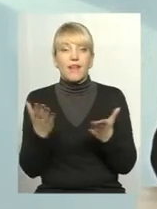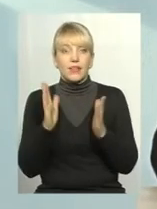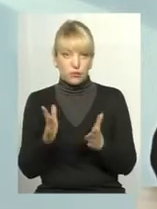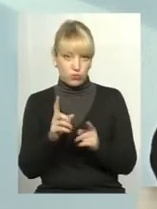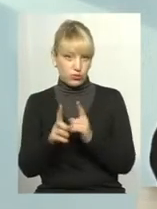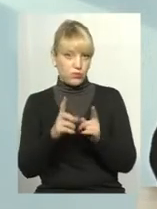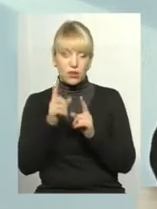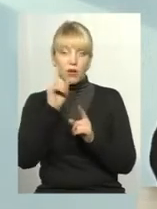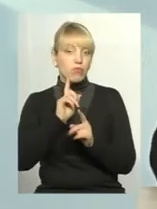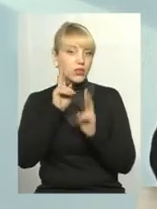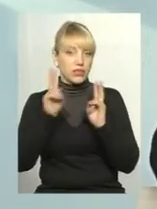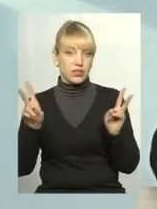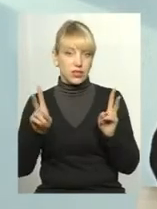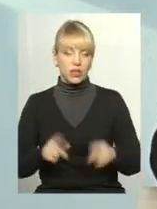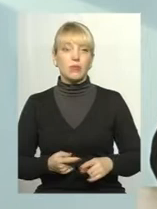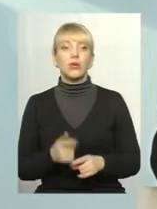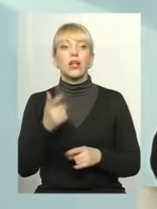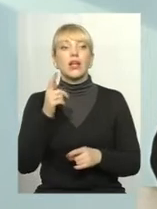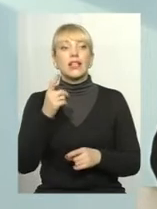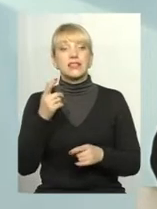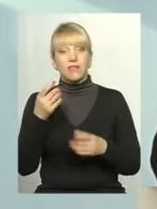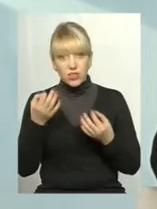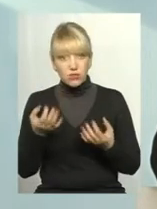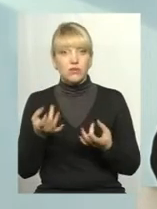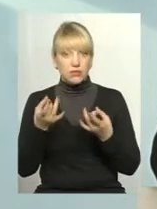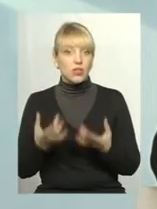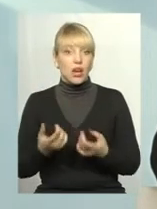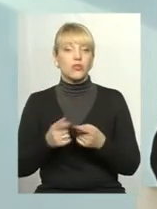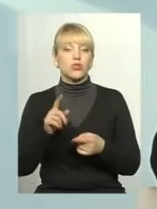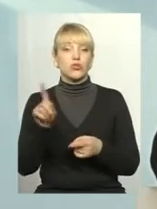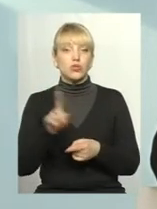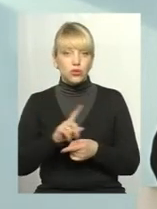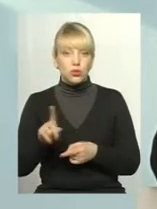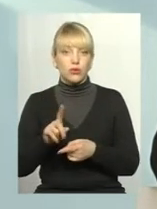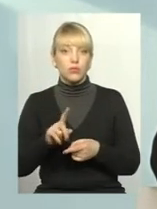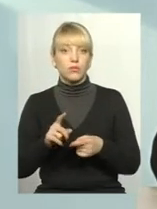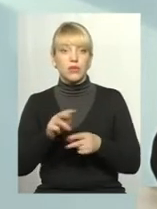знаємо. Звичайно, Міністерство декларує проведення